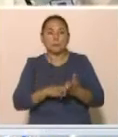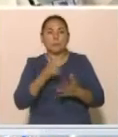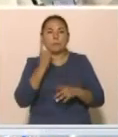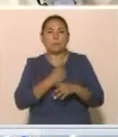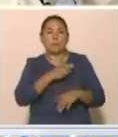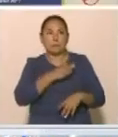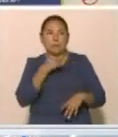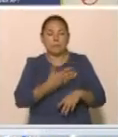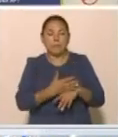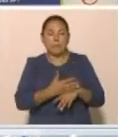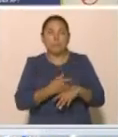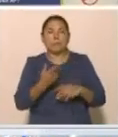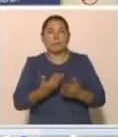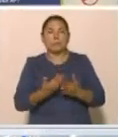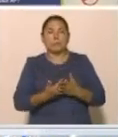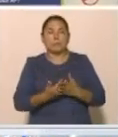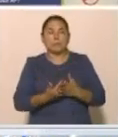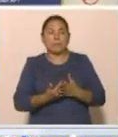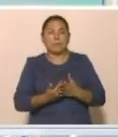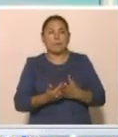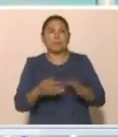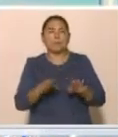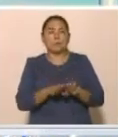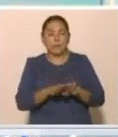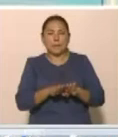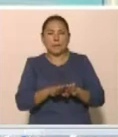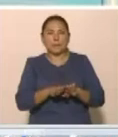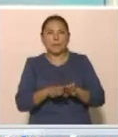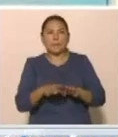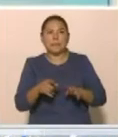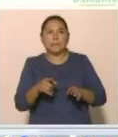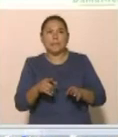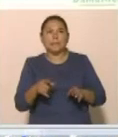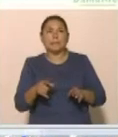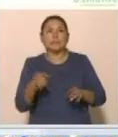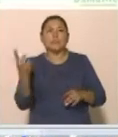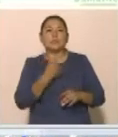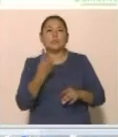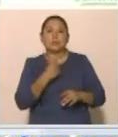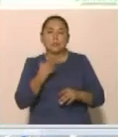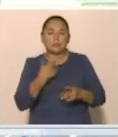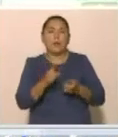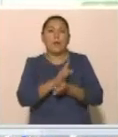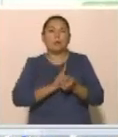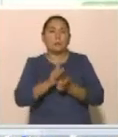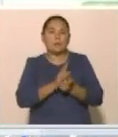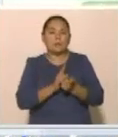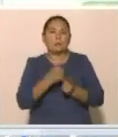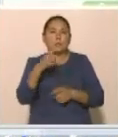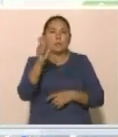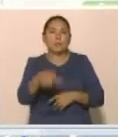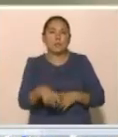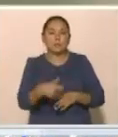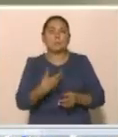болады. Тек жүке басын көліндіратының құжаты болуы шарт. Сондая жылдың аяғына дейін тұрғындар емхананы бірнеше жағдайда ұстыралады. Біріншіден адамның